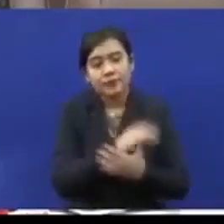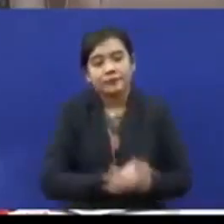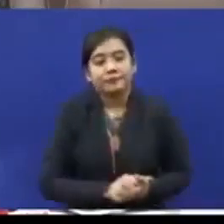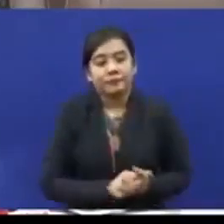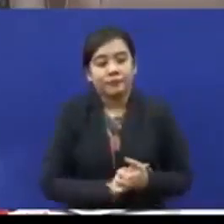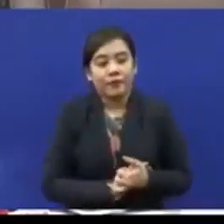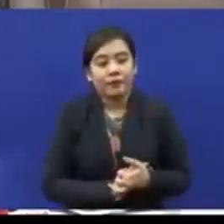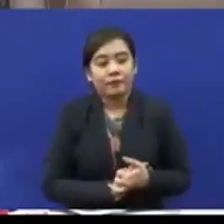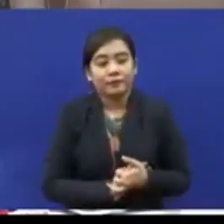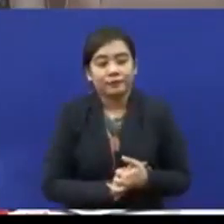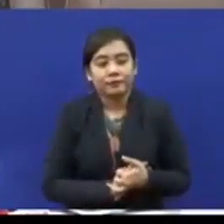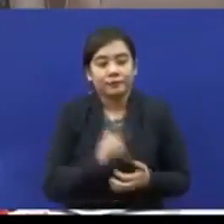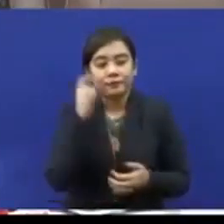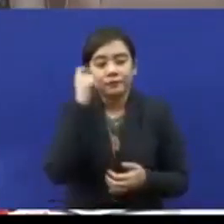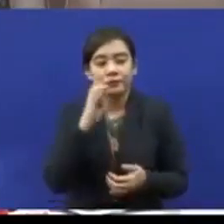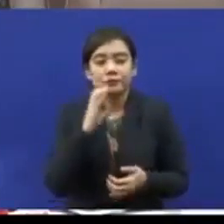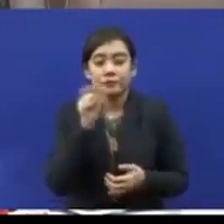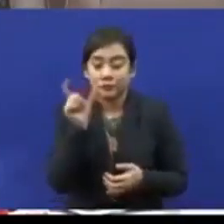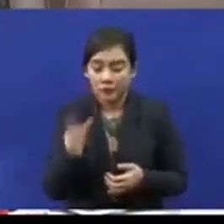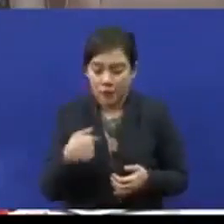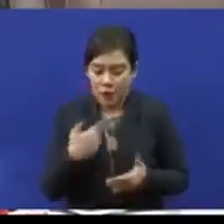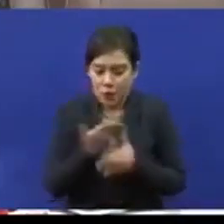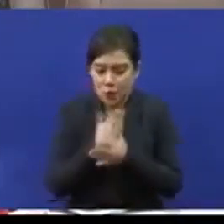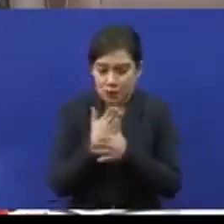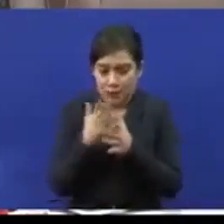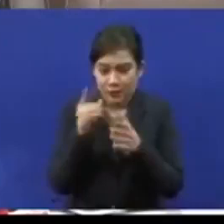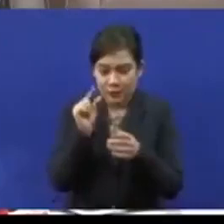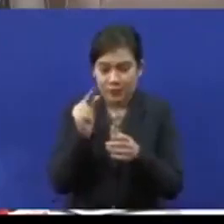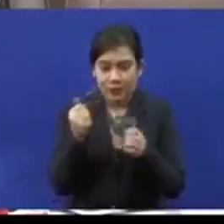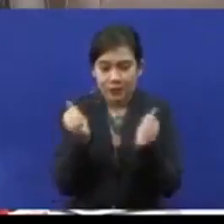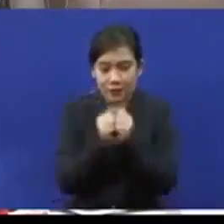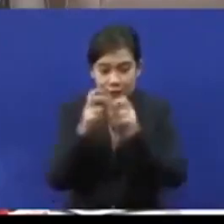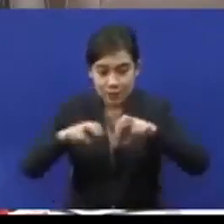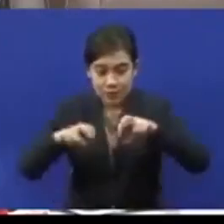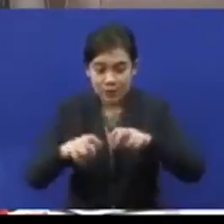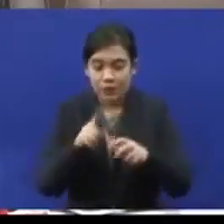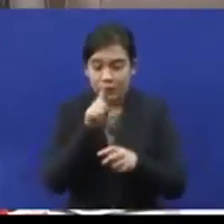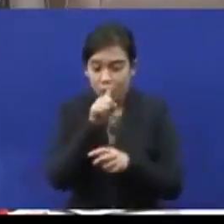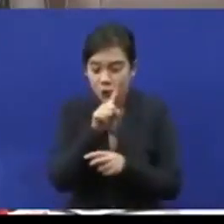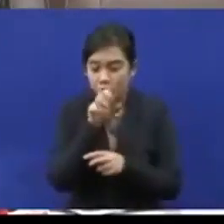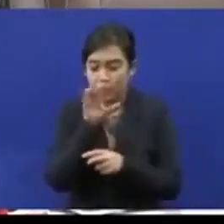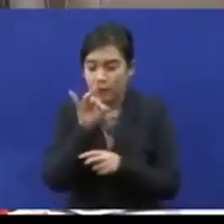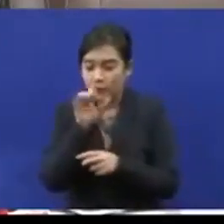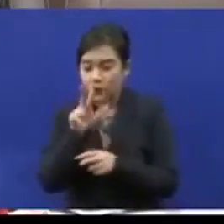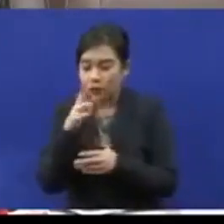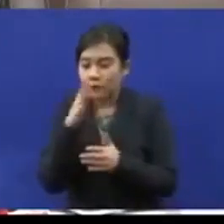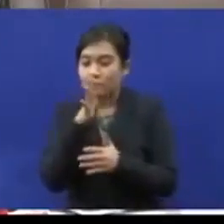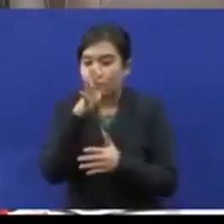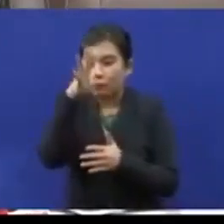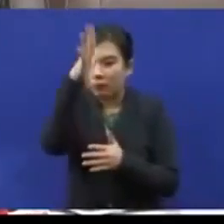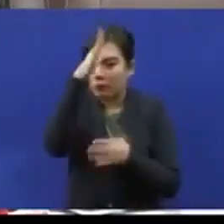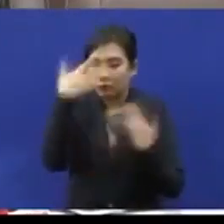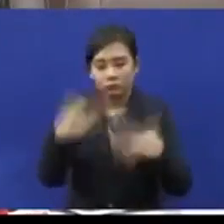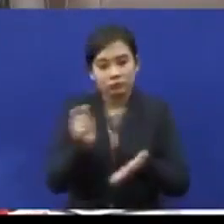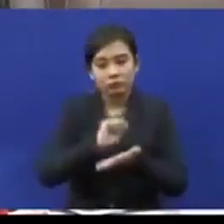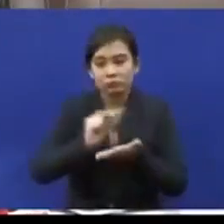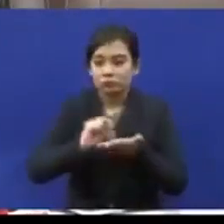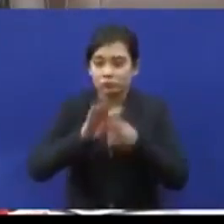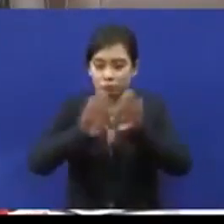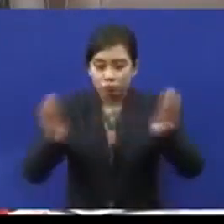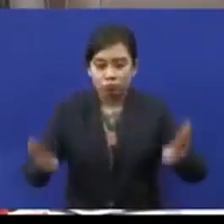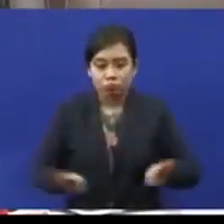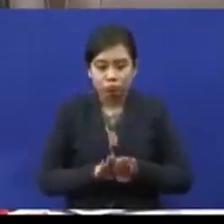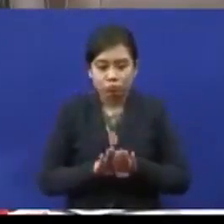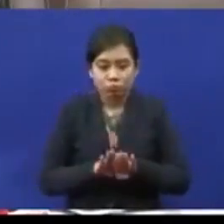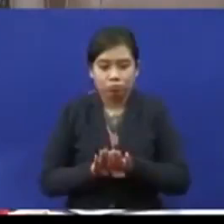berkongsi sikit tentang penemuan kajian ini. Seramai 183 ibu bapa telah mengisi borang soal selidik